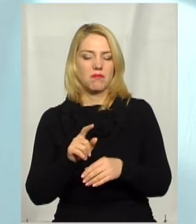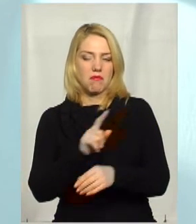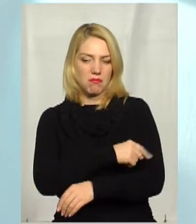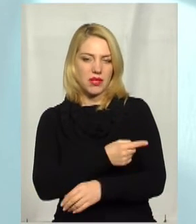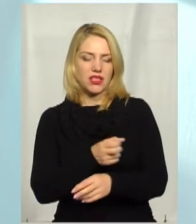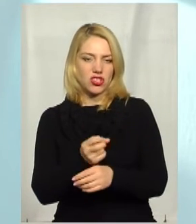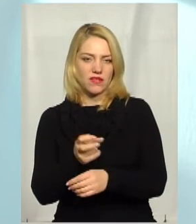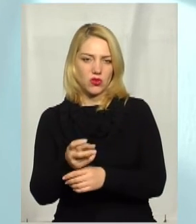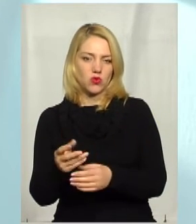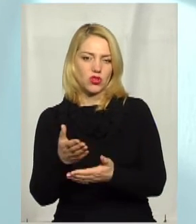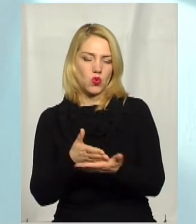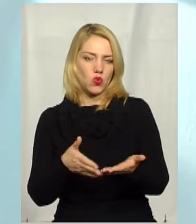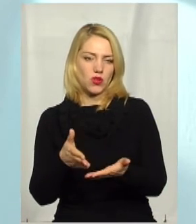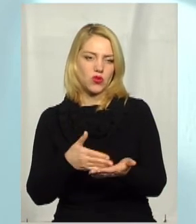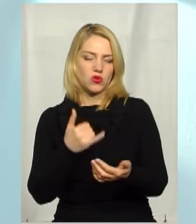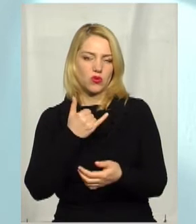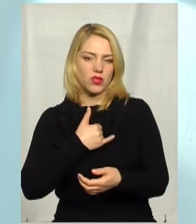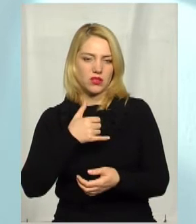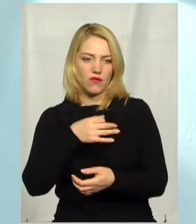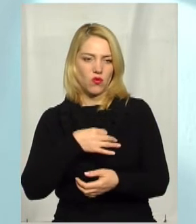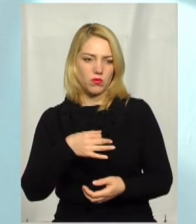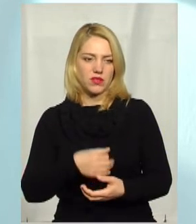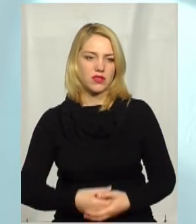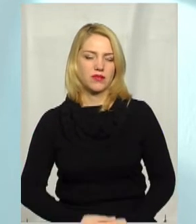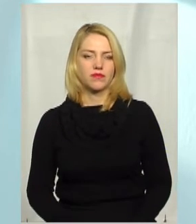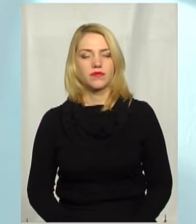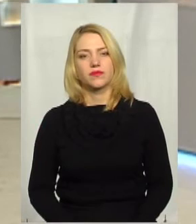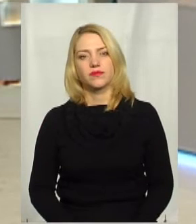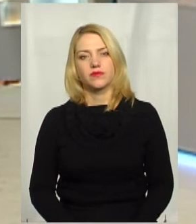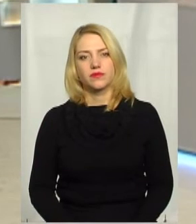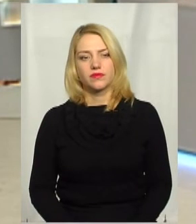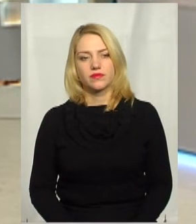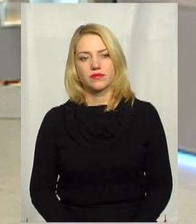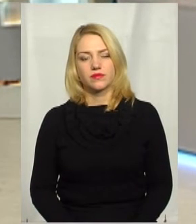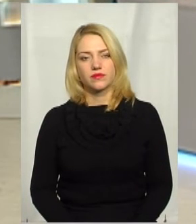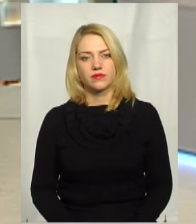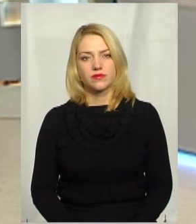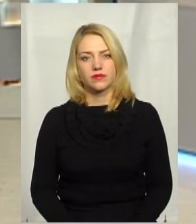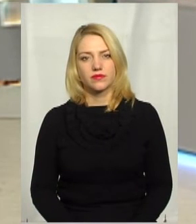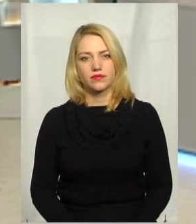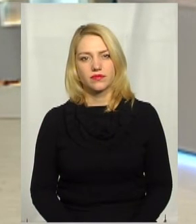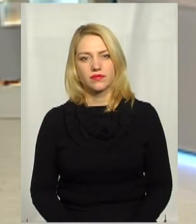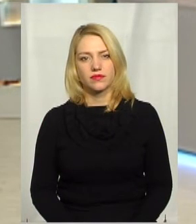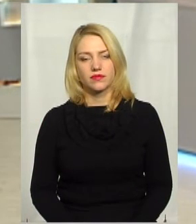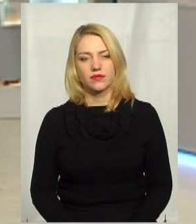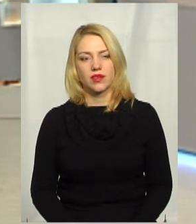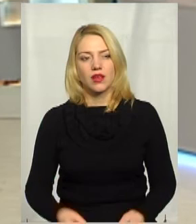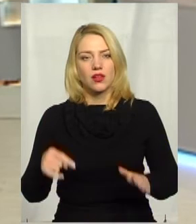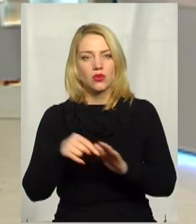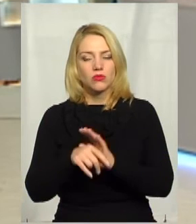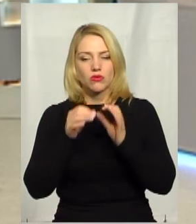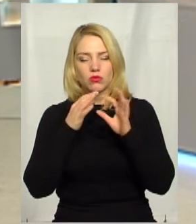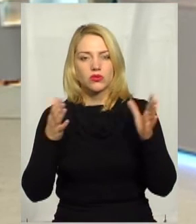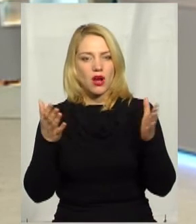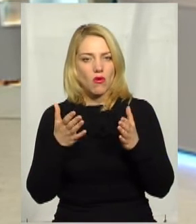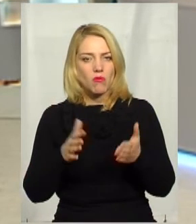утилізуються в нас в області саме на такому інсенераторі. Тобто в будь-якому